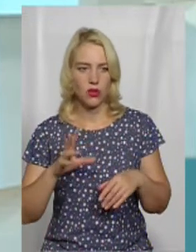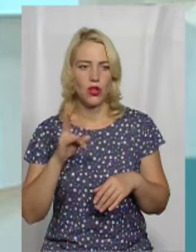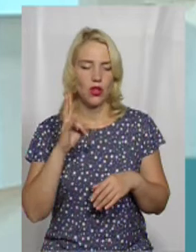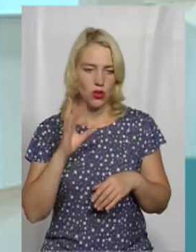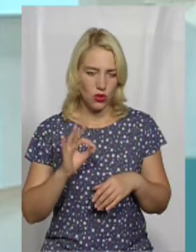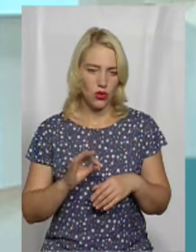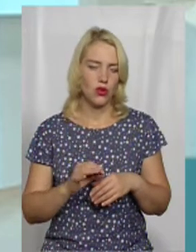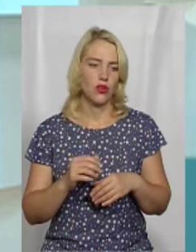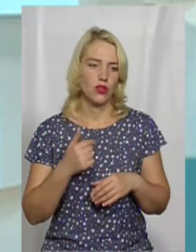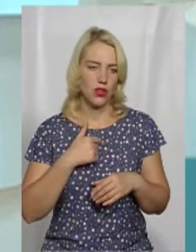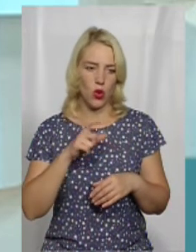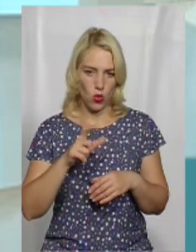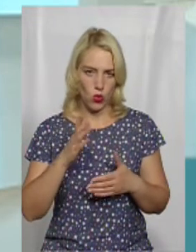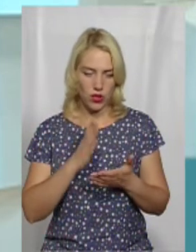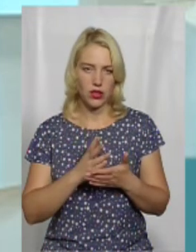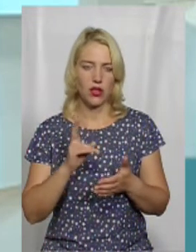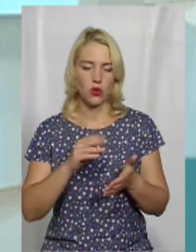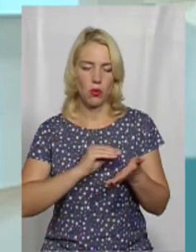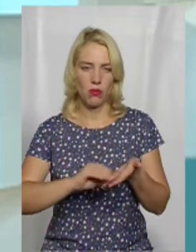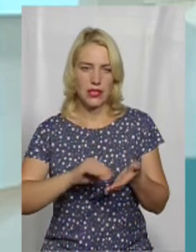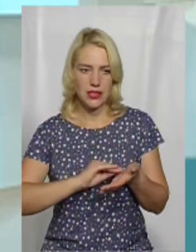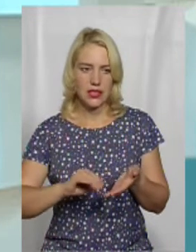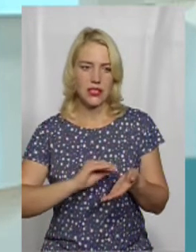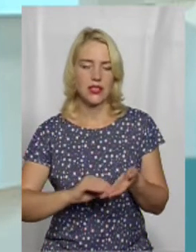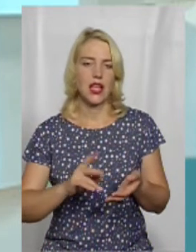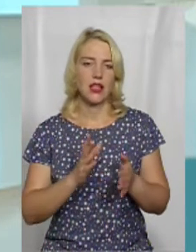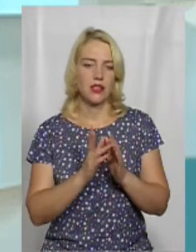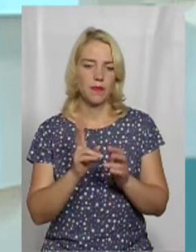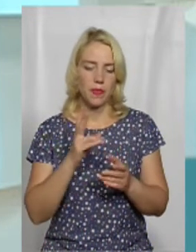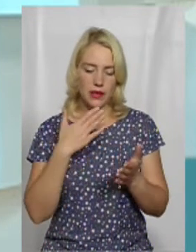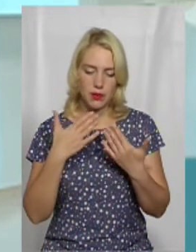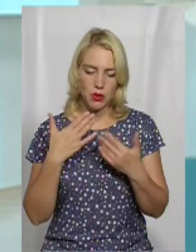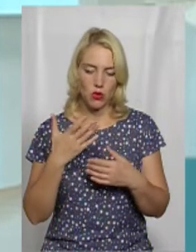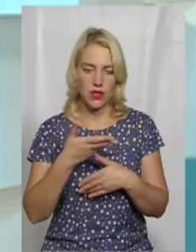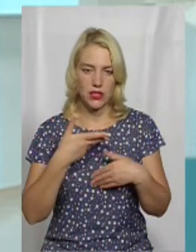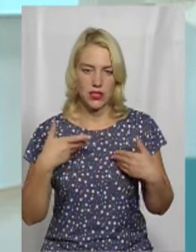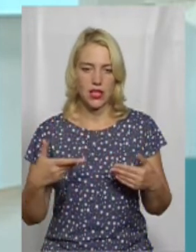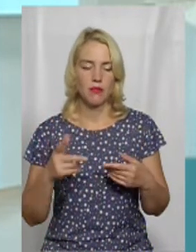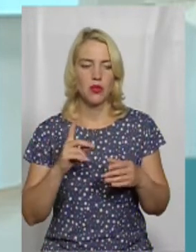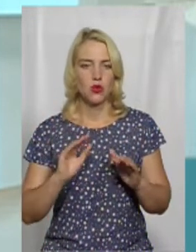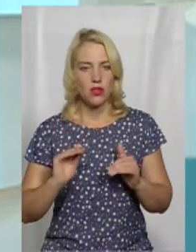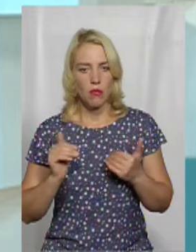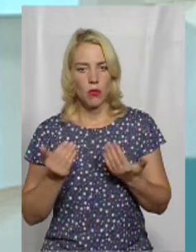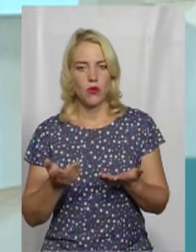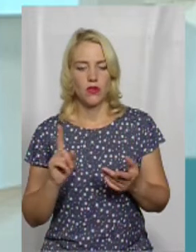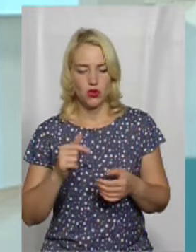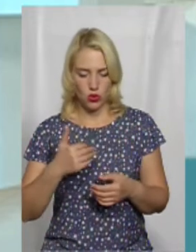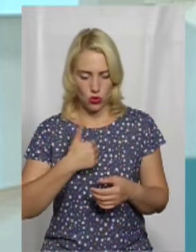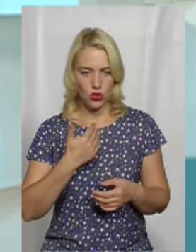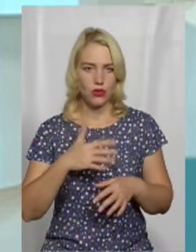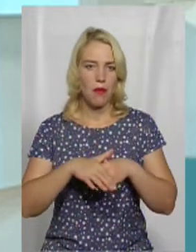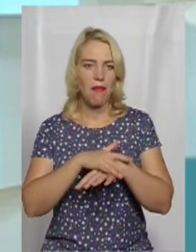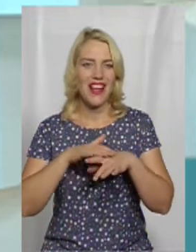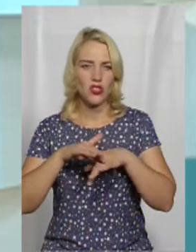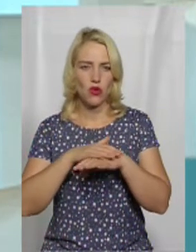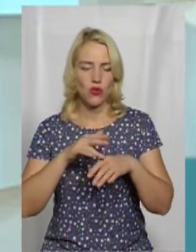поставили. Нам написали люди, підходили, тобто спілкувалися і написали самі, і запропонували, що можуть бути масовки, можуть бути